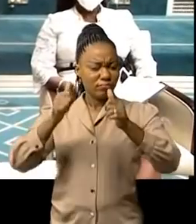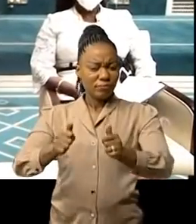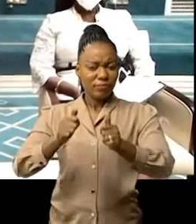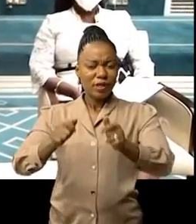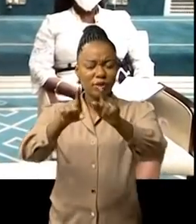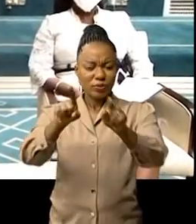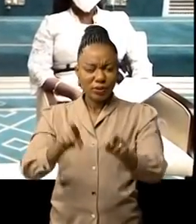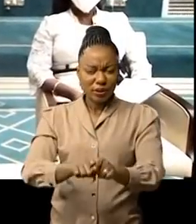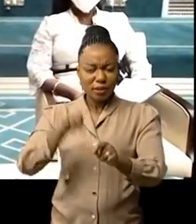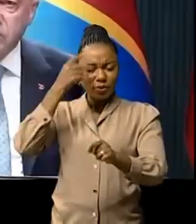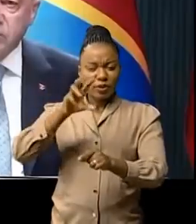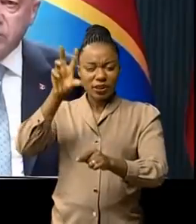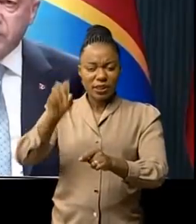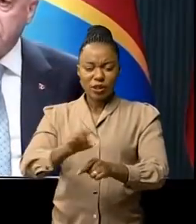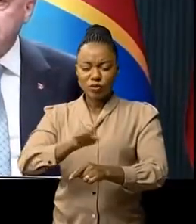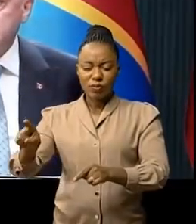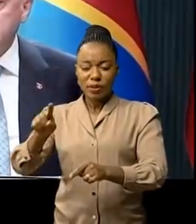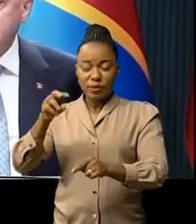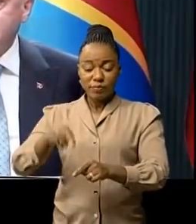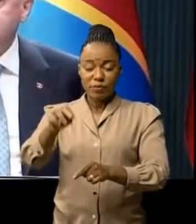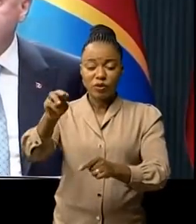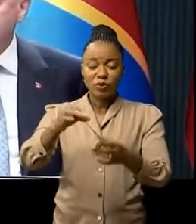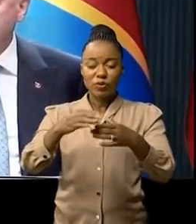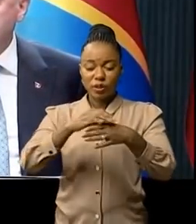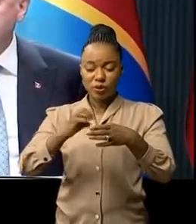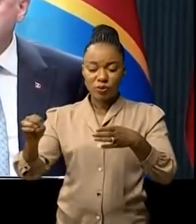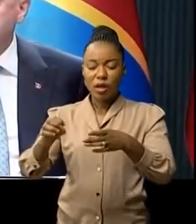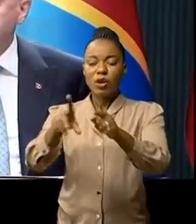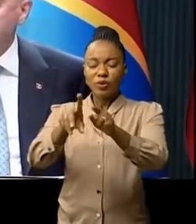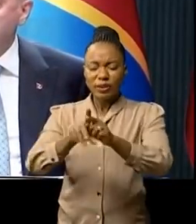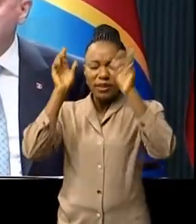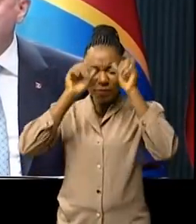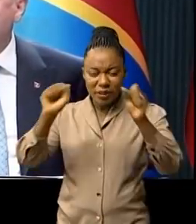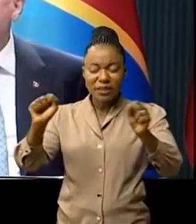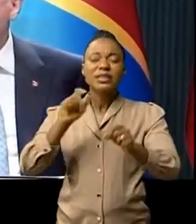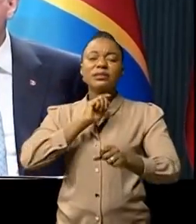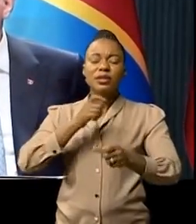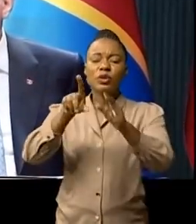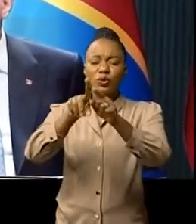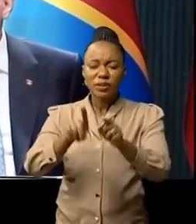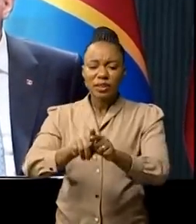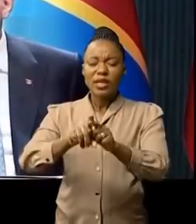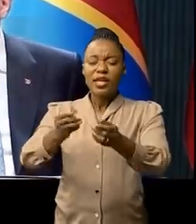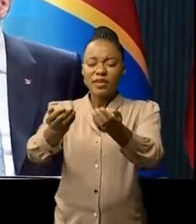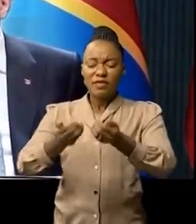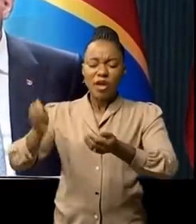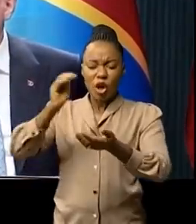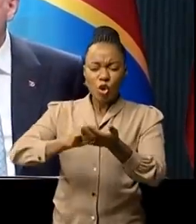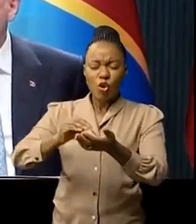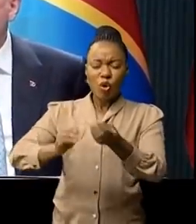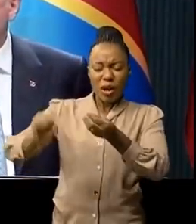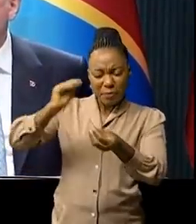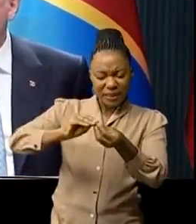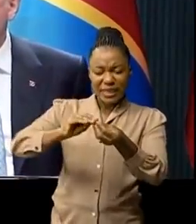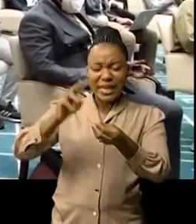qui atteignent 58 millions de dollars. Le président Erdogan voudrait les porter à 250 millions de dollars